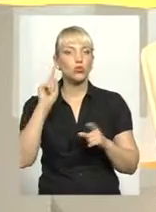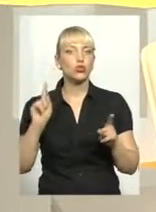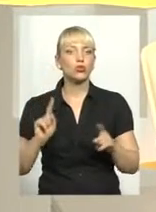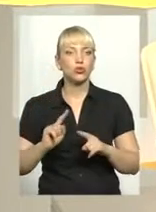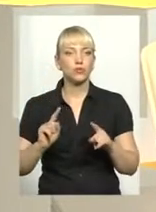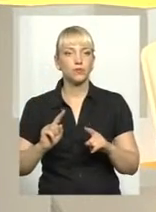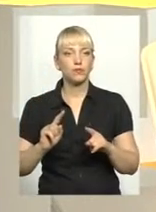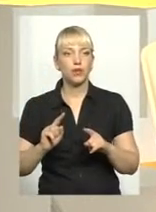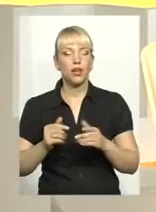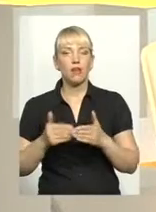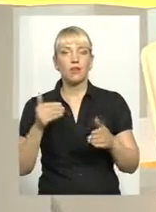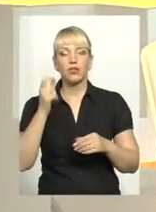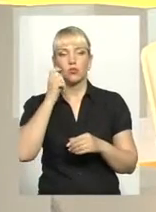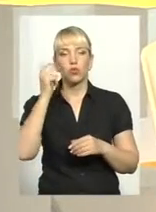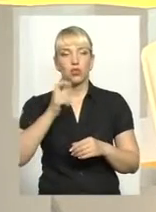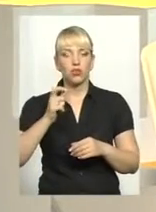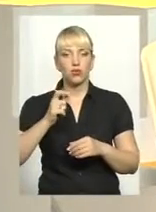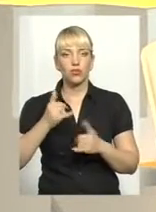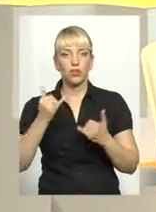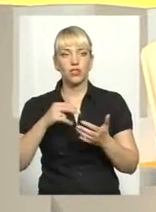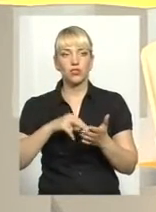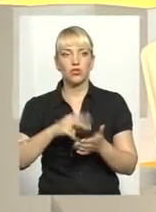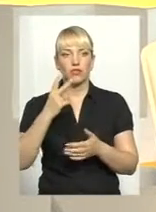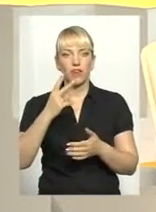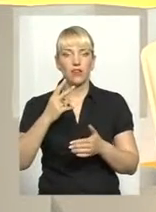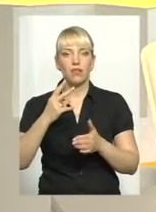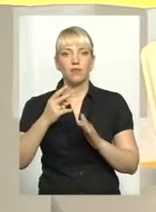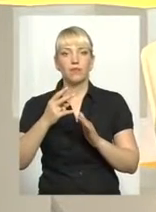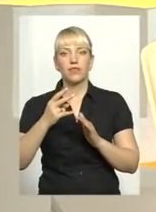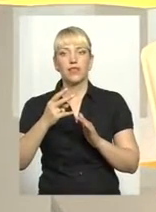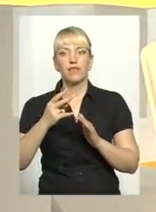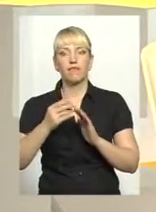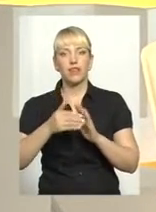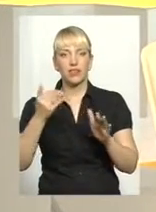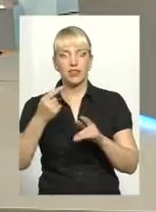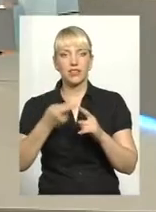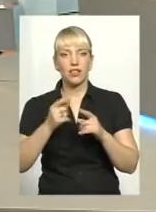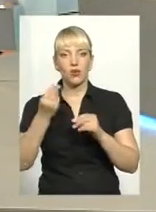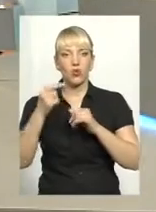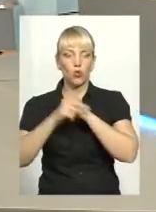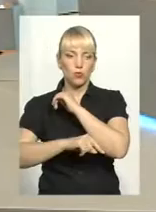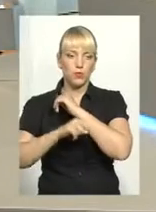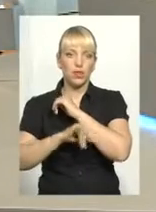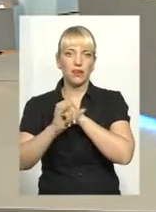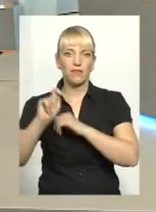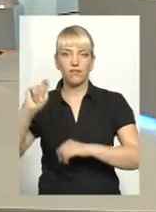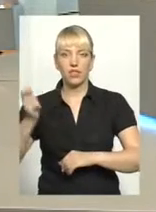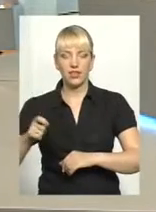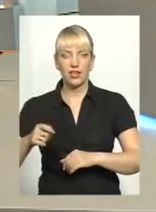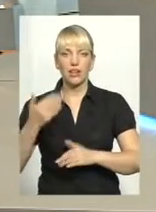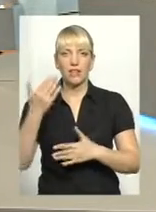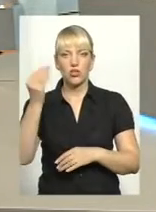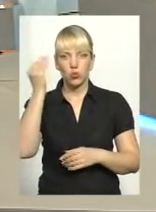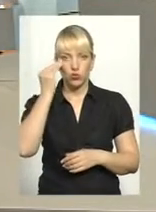перед Україною нині стоїть два виклика. корупція і війна. На вашу